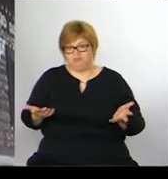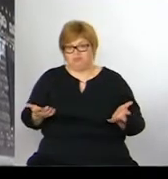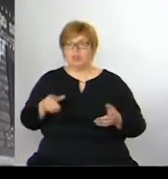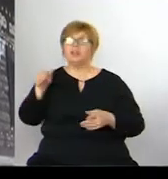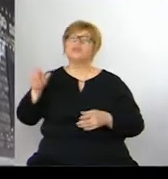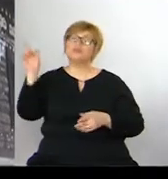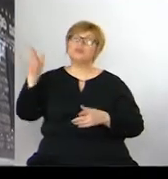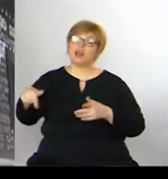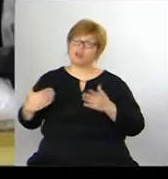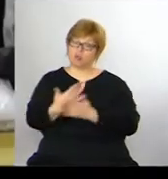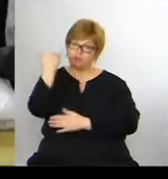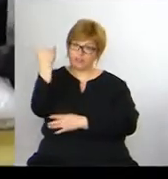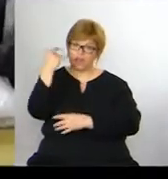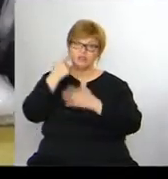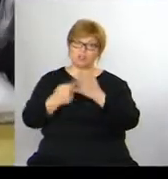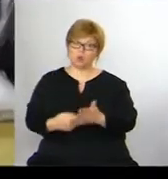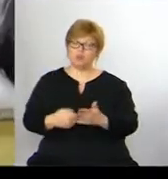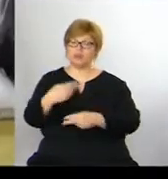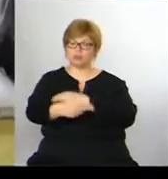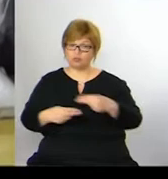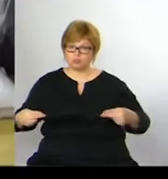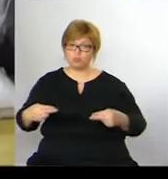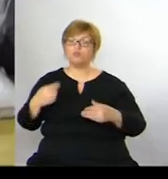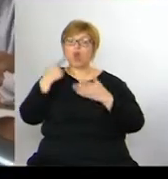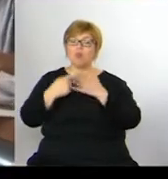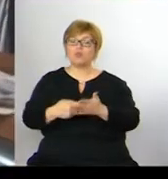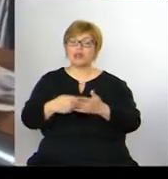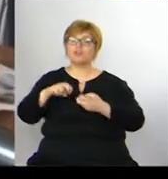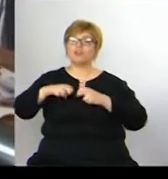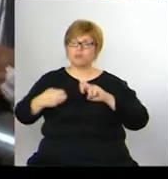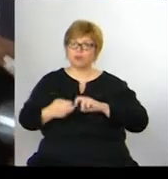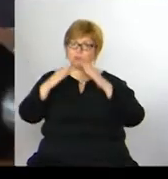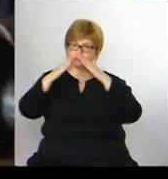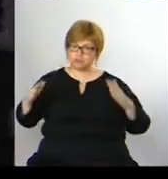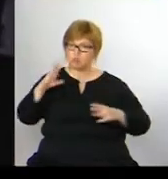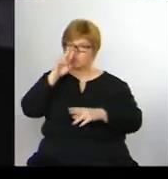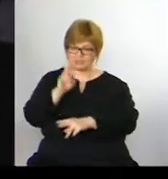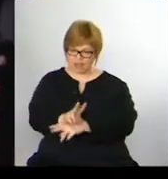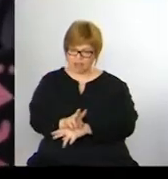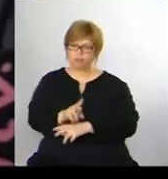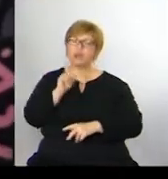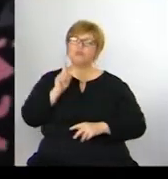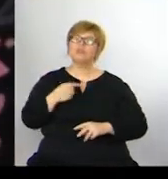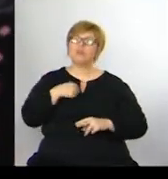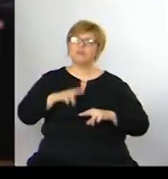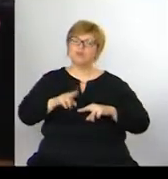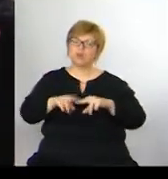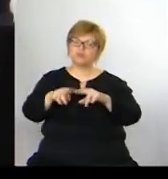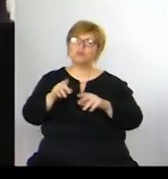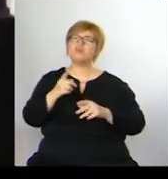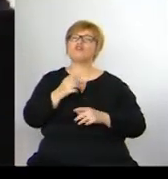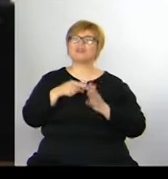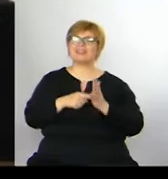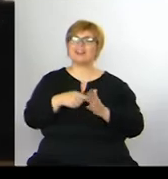riaditeľ. Ukázal nám zmluvy a poukázal, že problém s Radenovým domom sleduje. Treba postupať v zmysle zmluvných vzťahov,